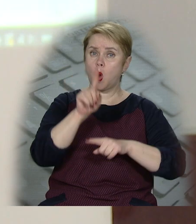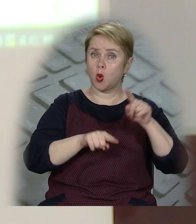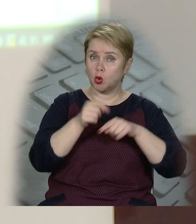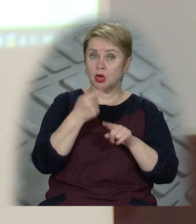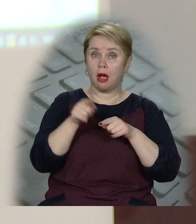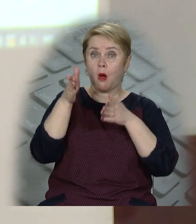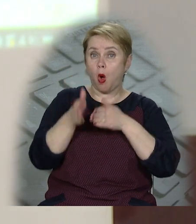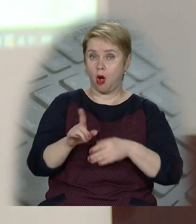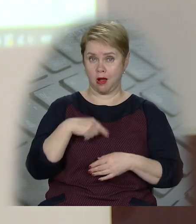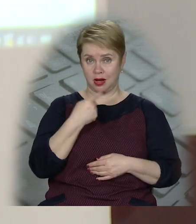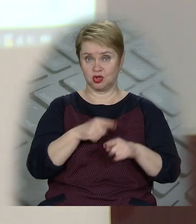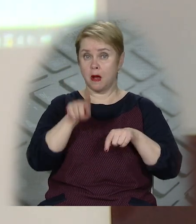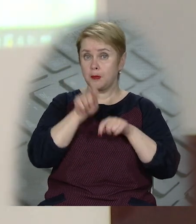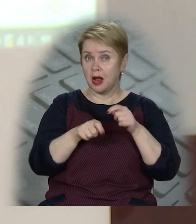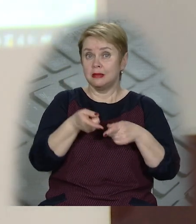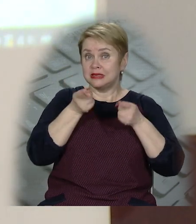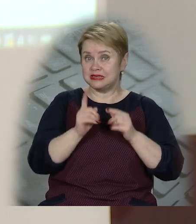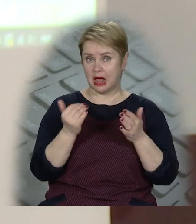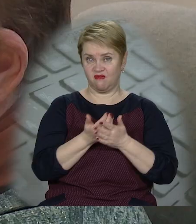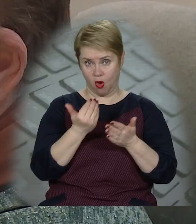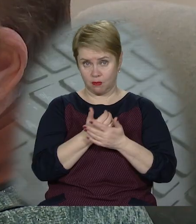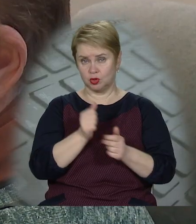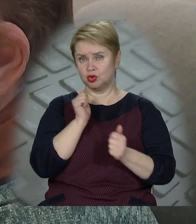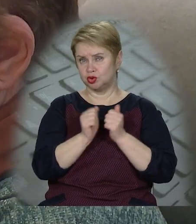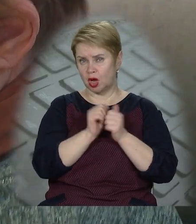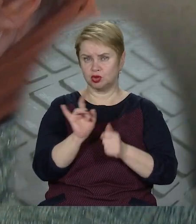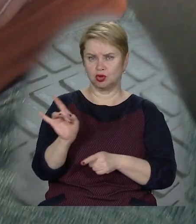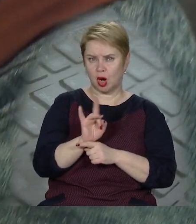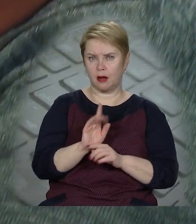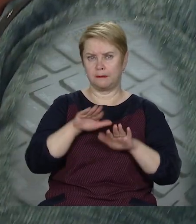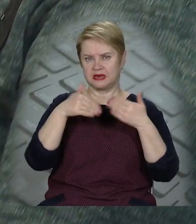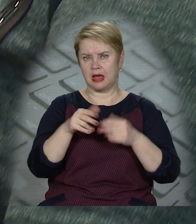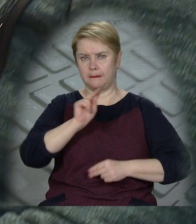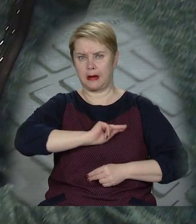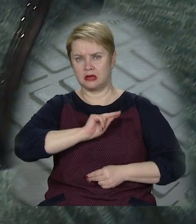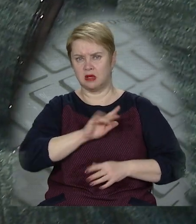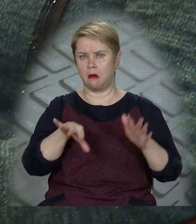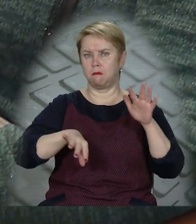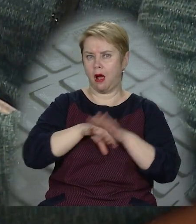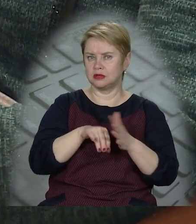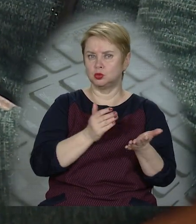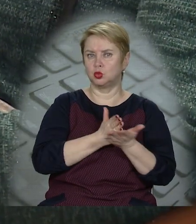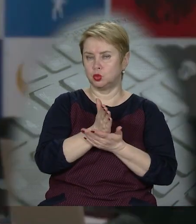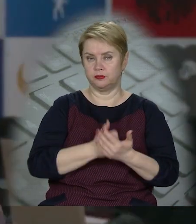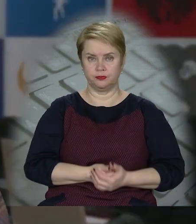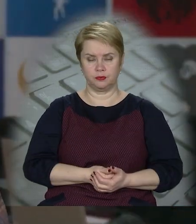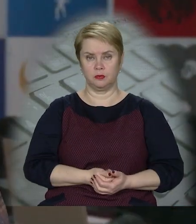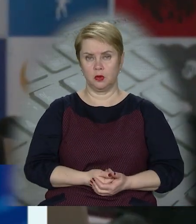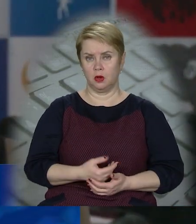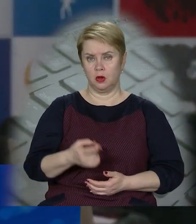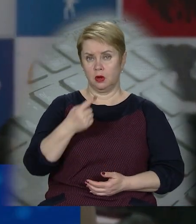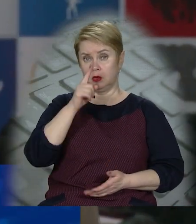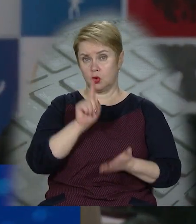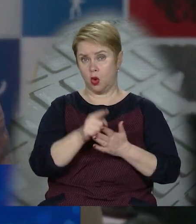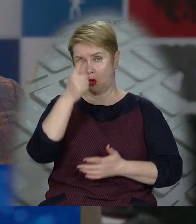родичу, про якого йдеться, і перевіряти, чи дійсна інформація. Часто шахраї представляються і працівниками банківської структури. Кому не